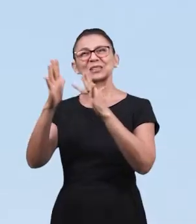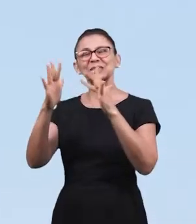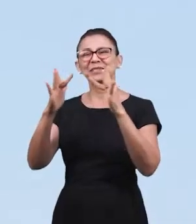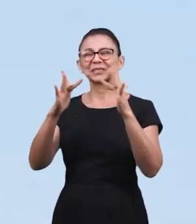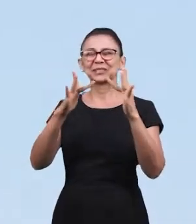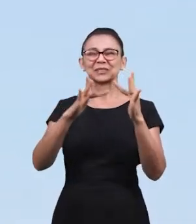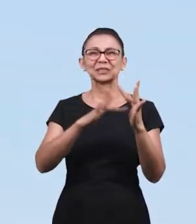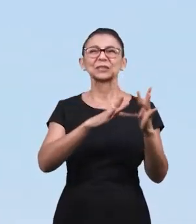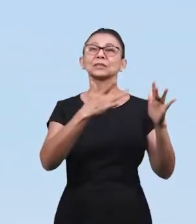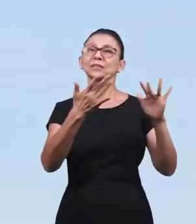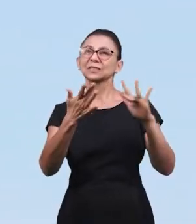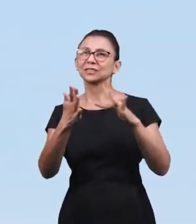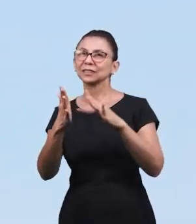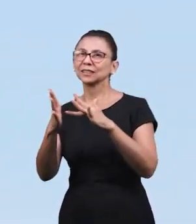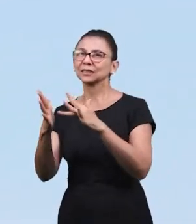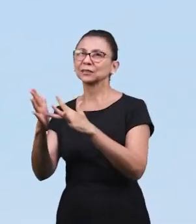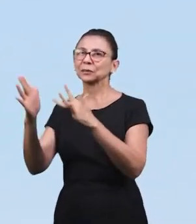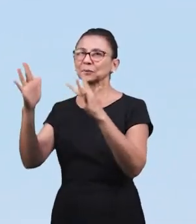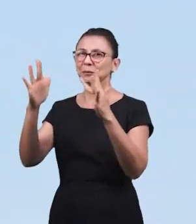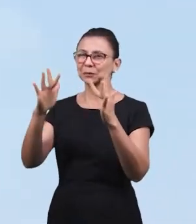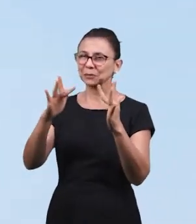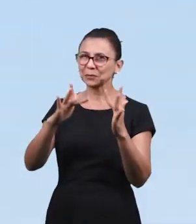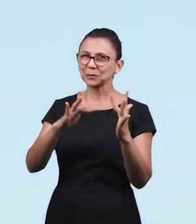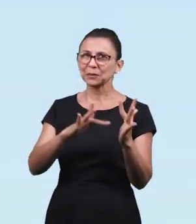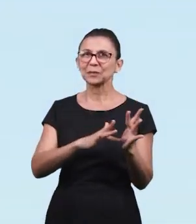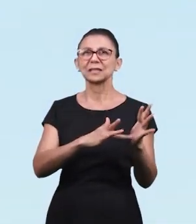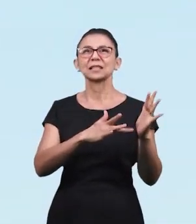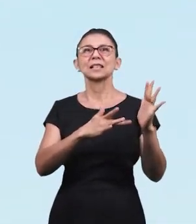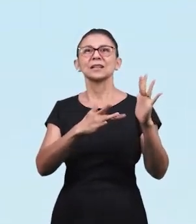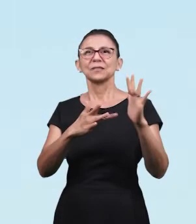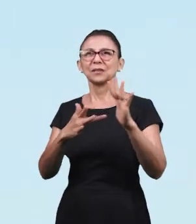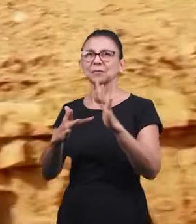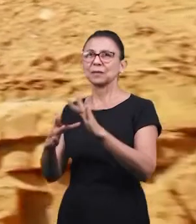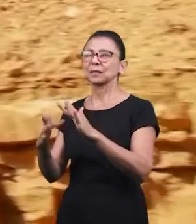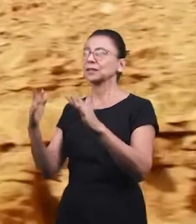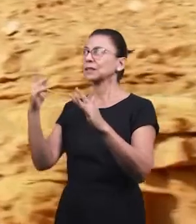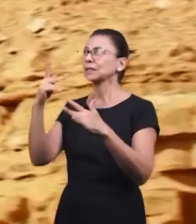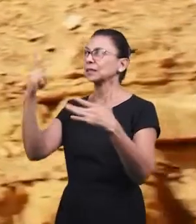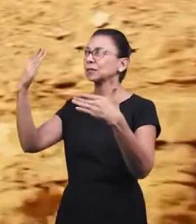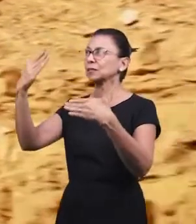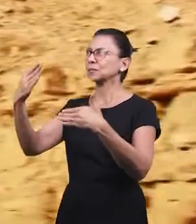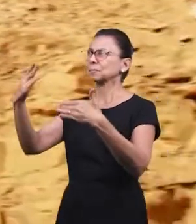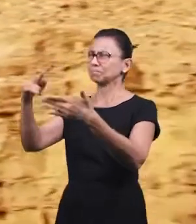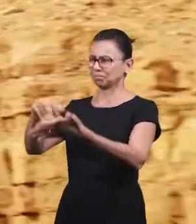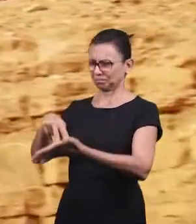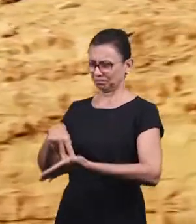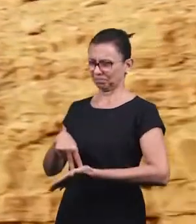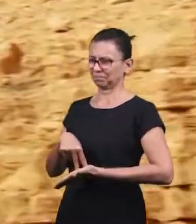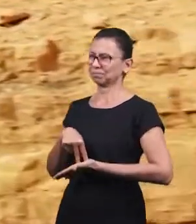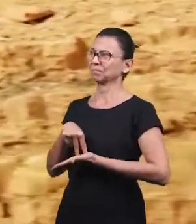Иисус, Иисус, Иисус, рукою меня укрепи.